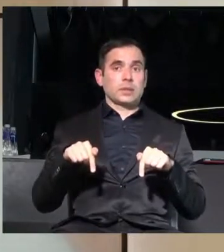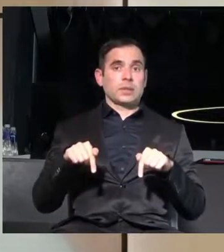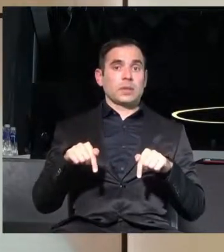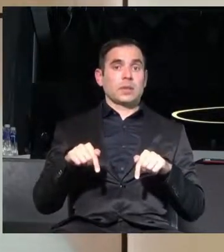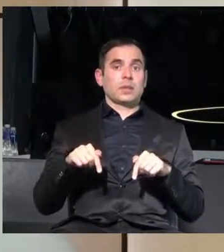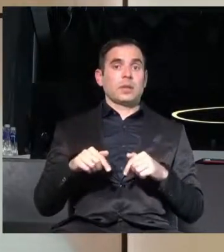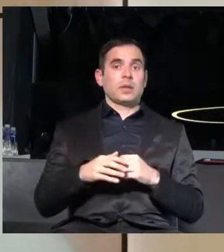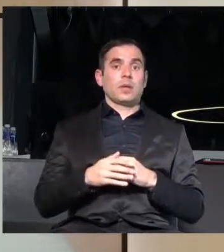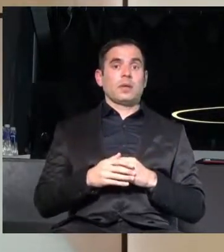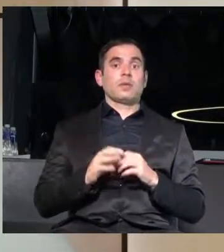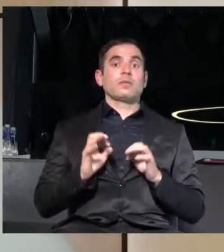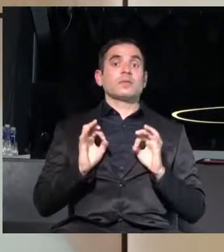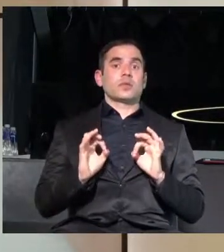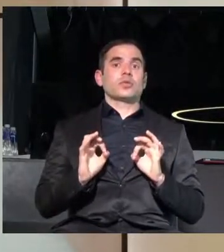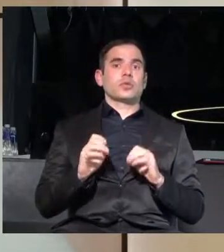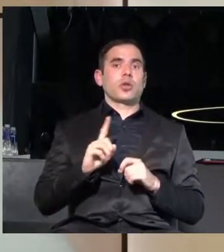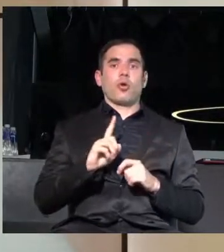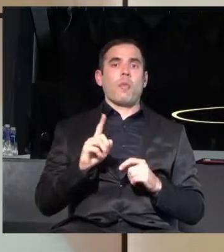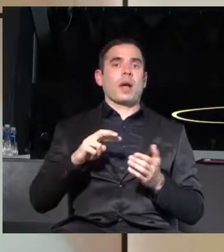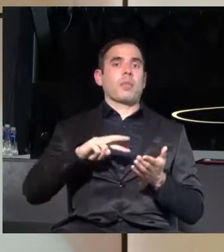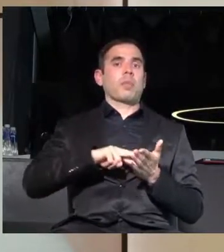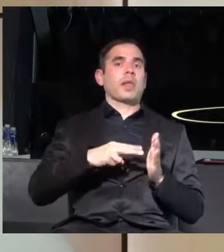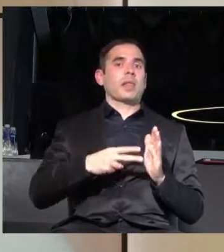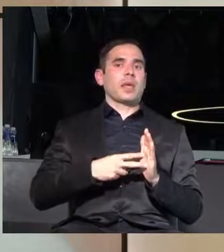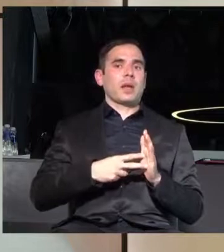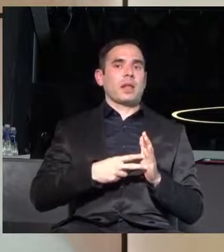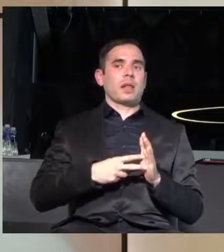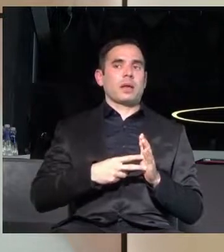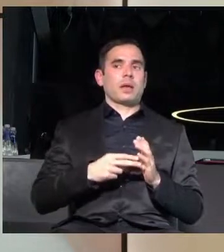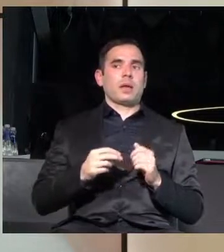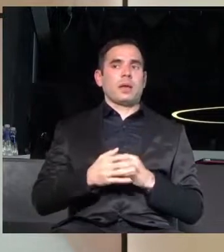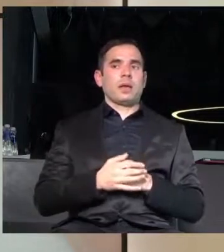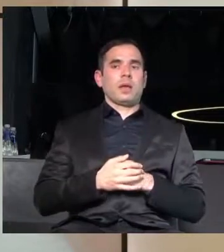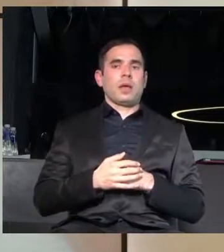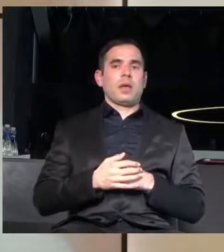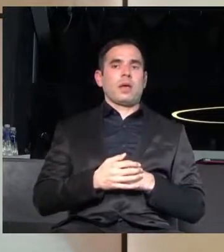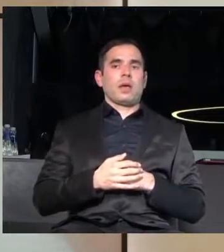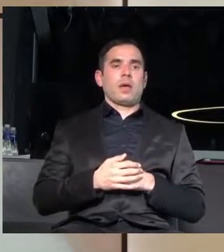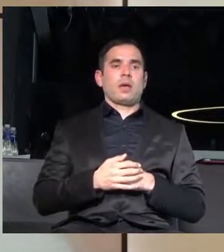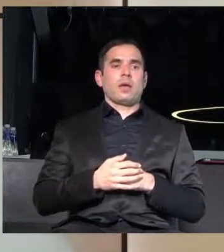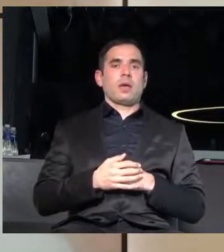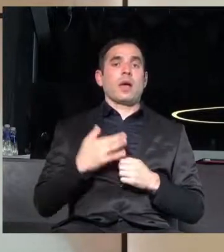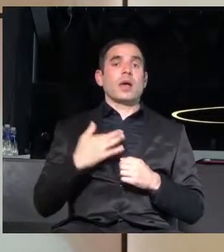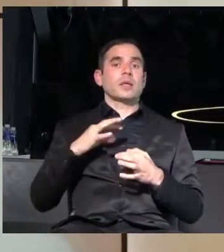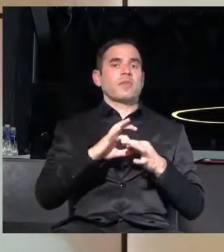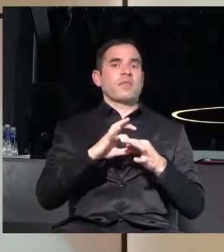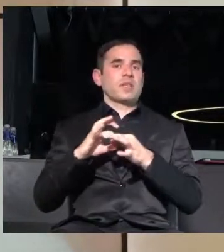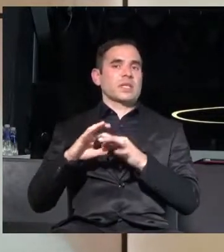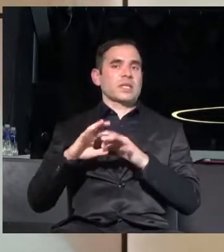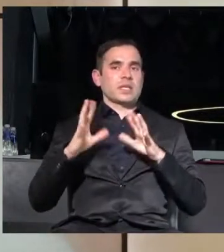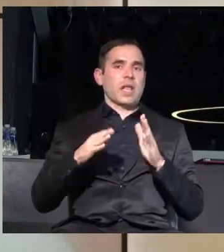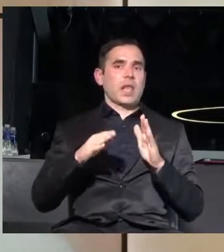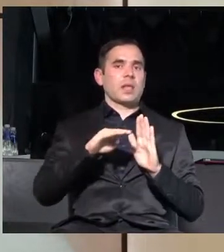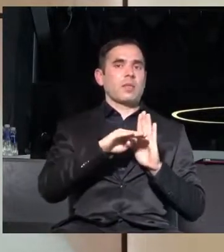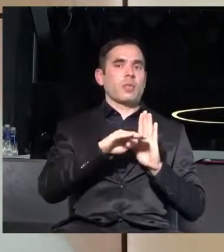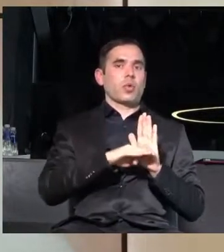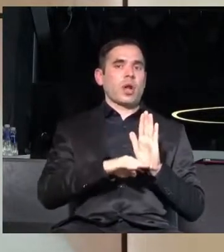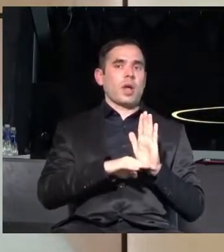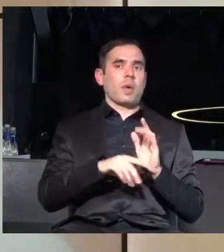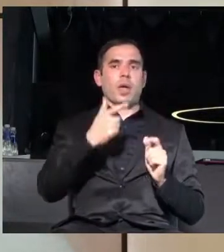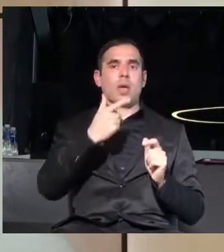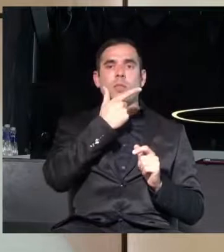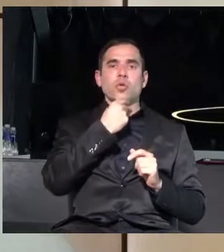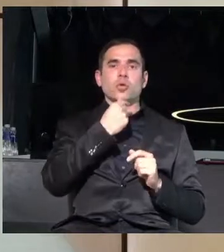всъщност не го бях планирала, въпреки, че съм в течение с цялата програма и познавам всеки един от